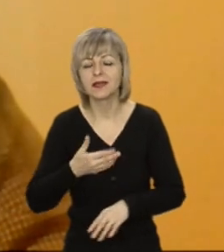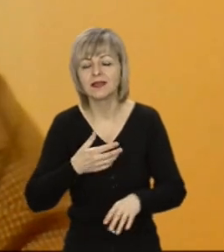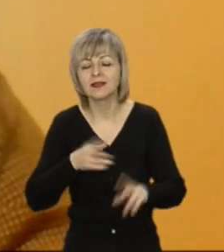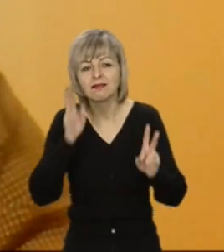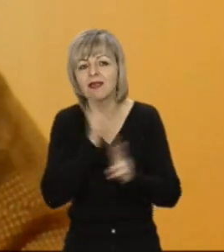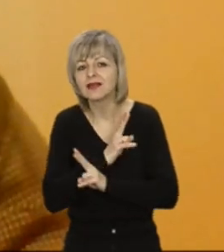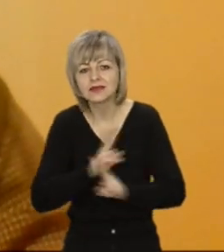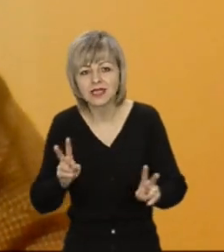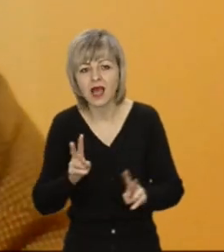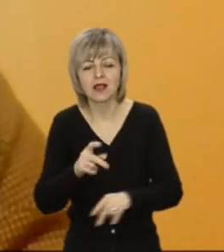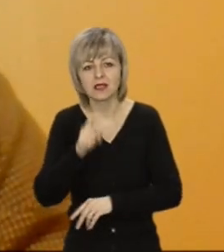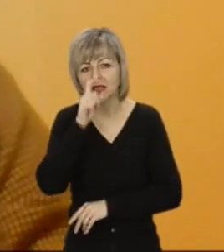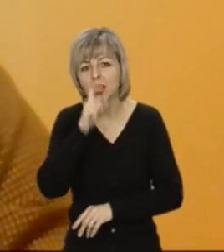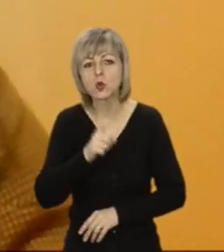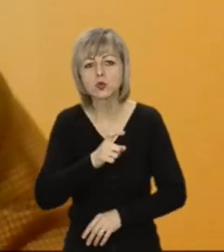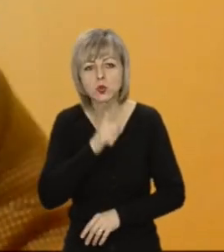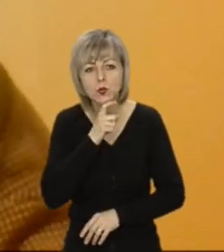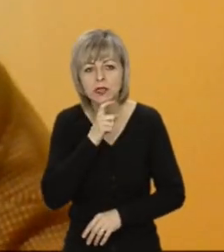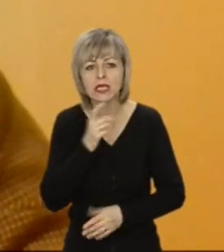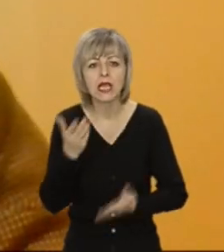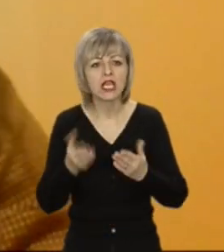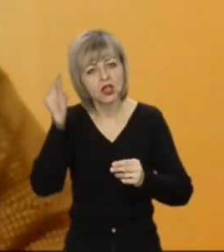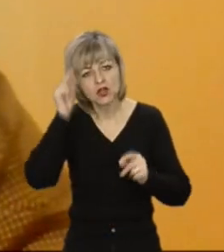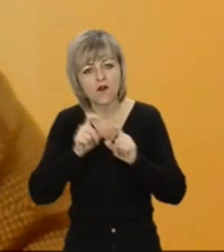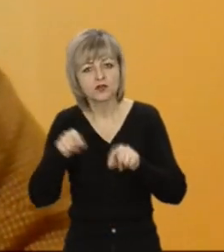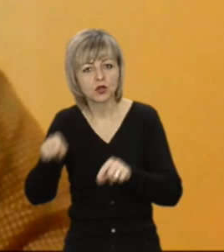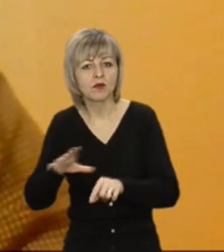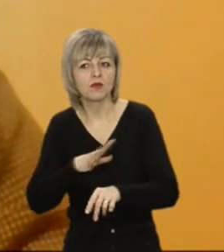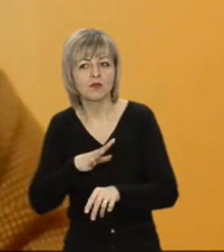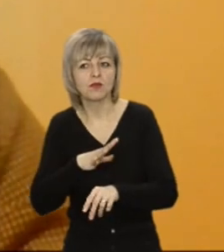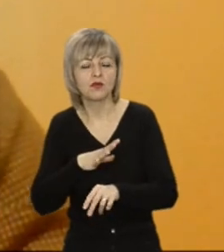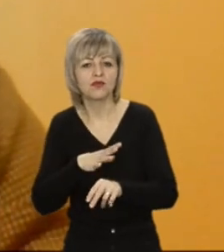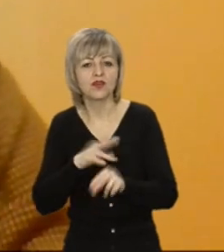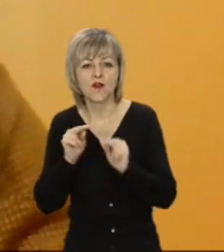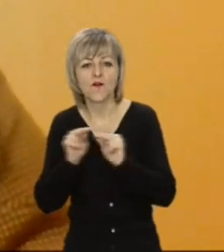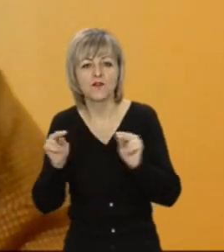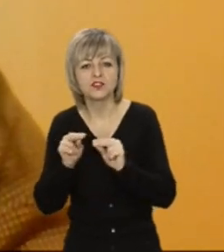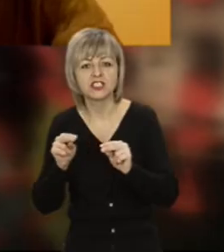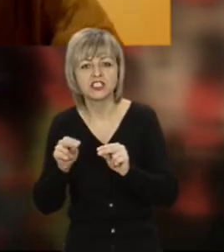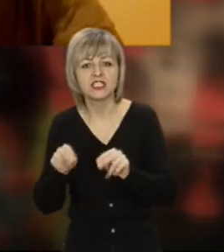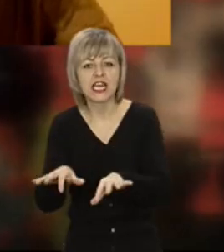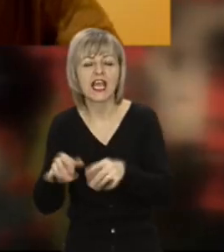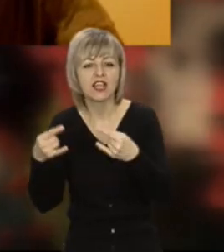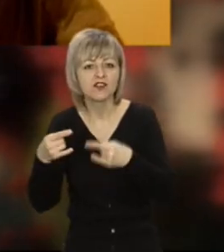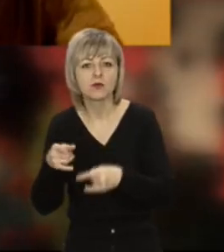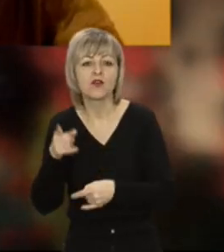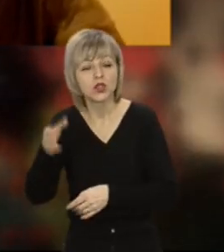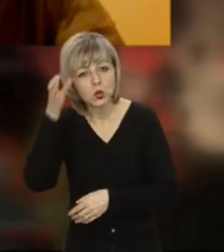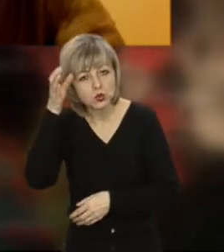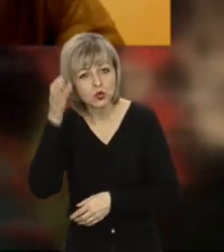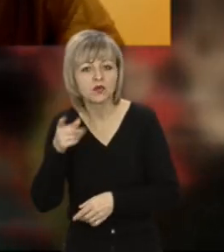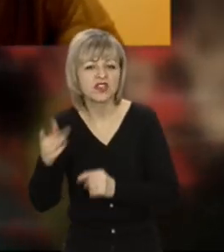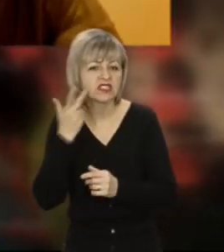знали, не розуміли. Якщо в школі був інформатик, інформатик з головою, з руками, то він